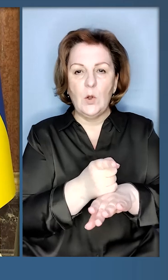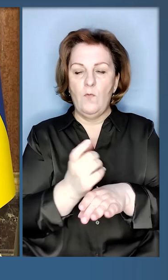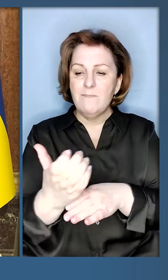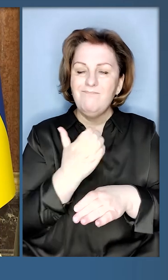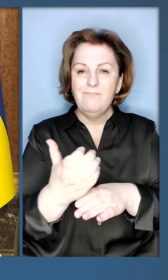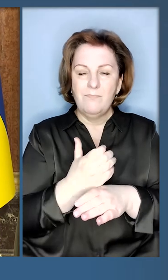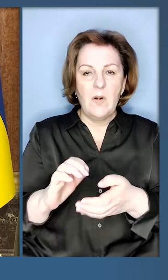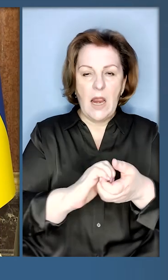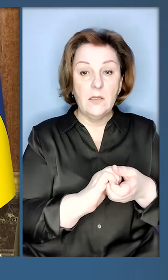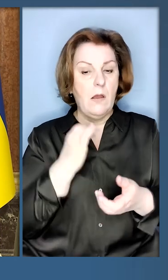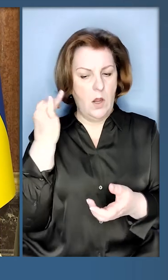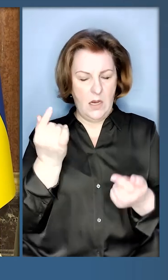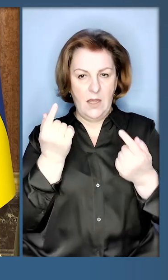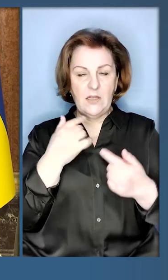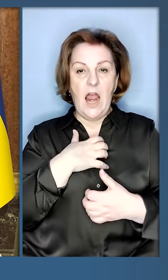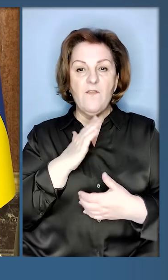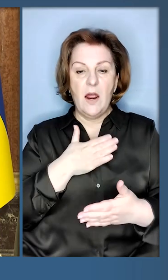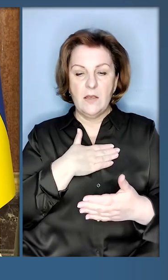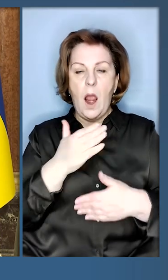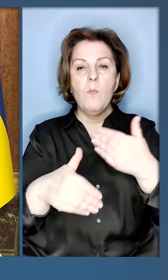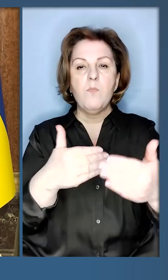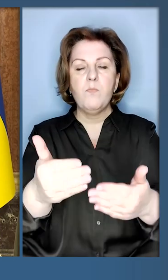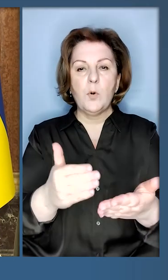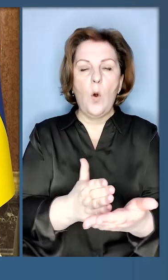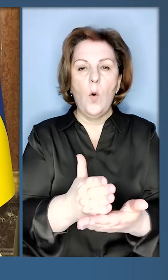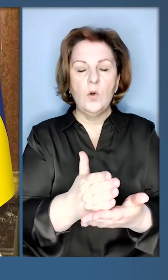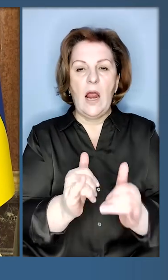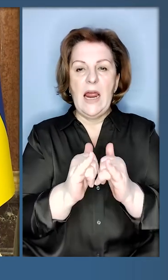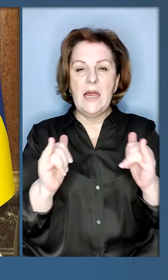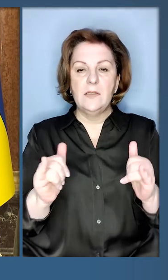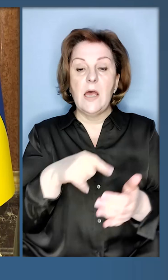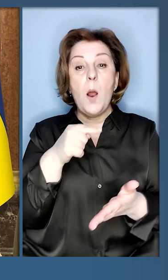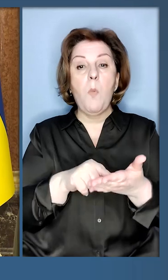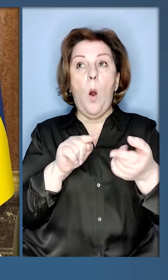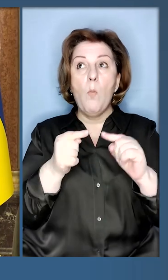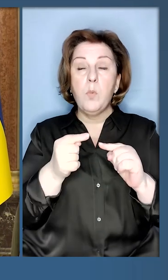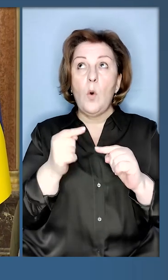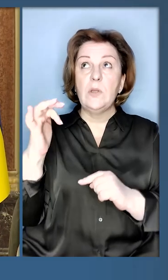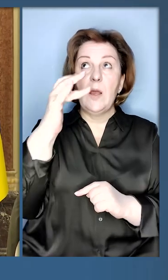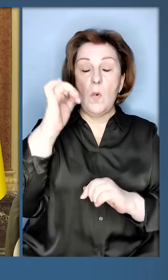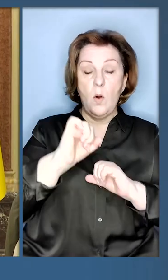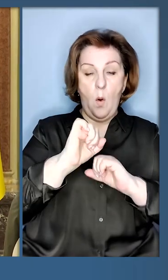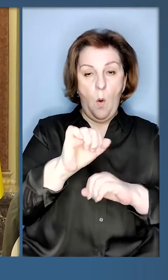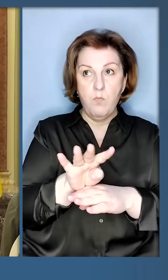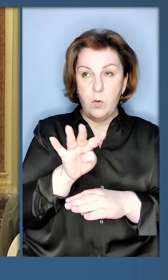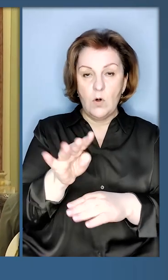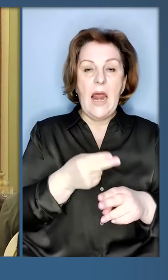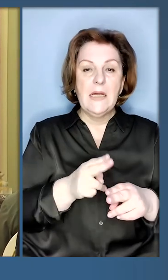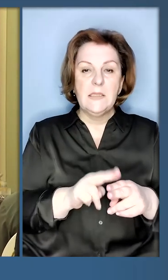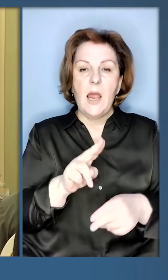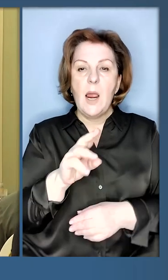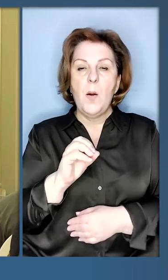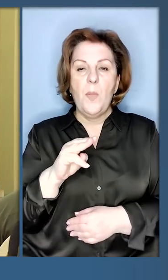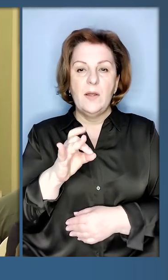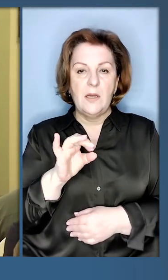І історично важливим є наш прогрес в питаннях щодо протиповітряної оборони. І це петріот